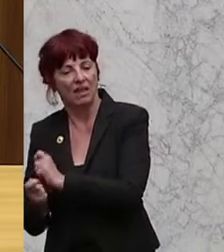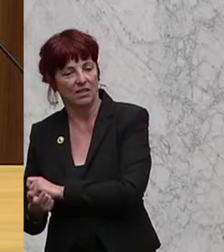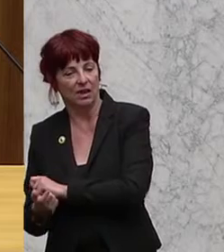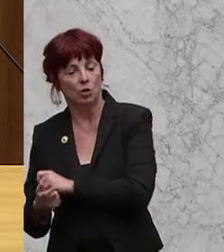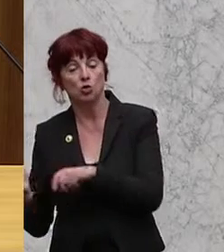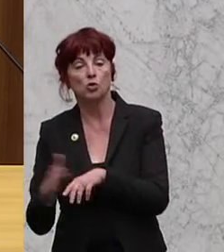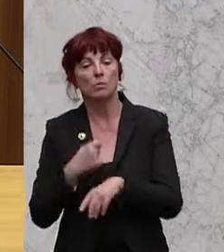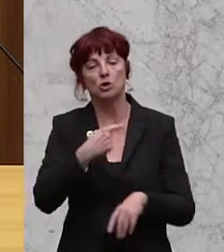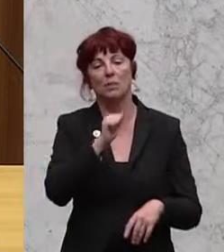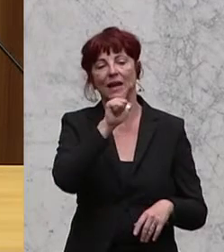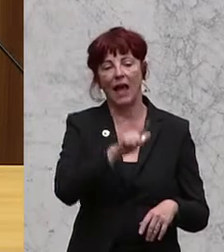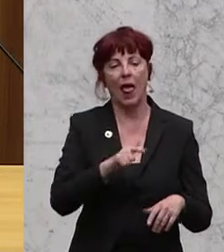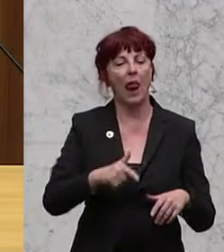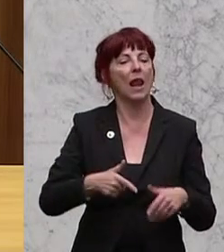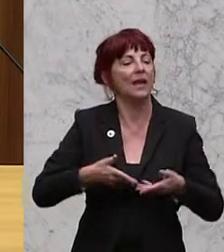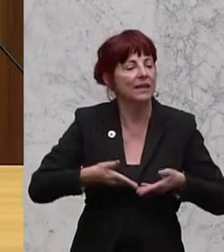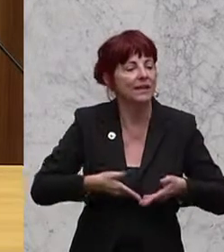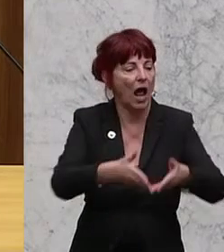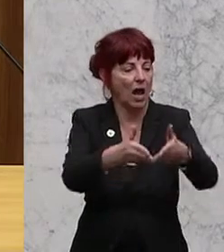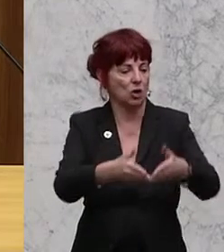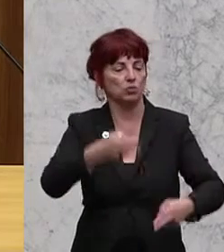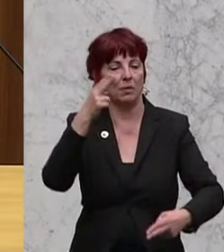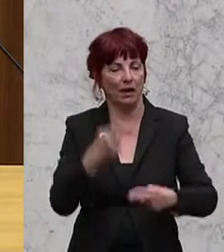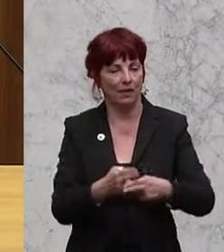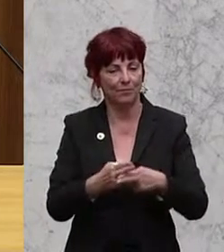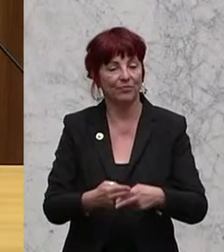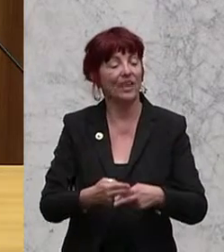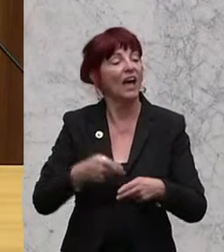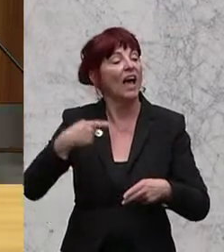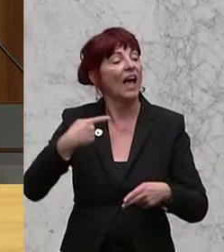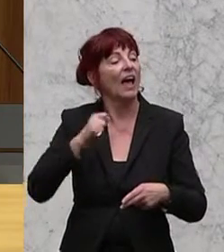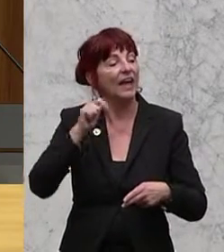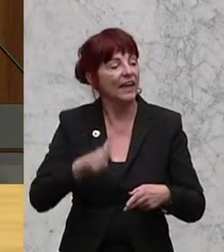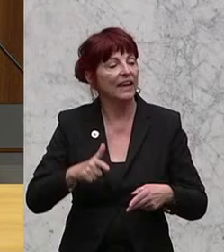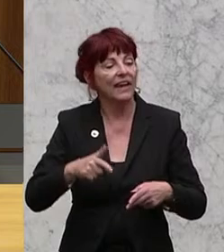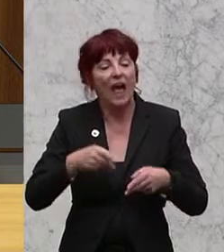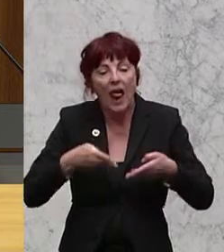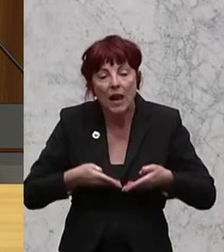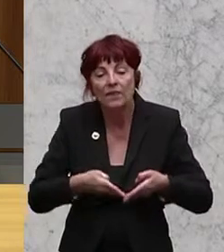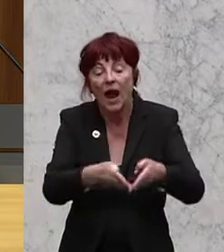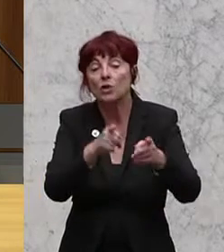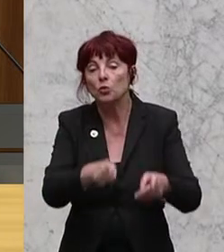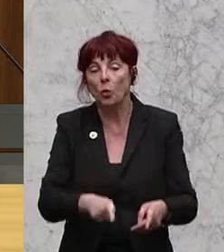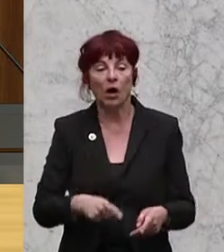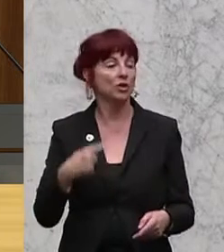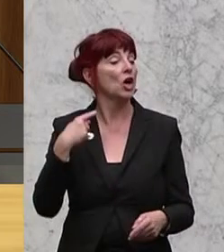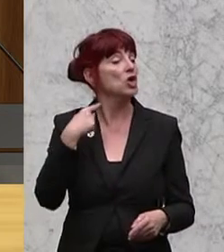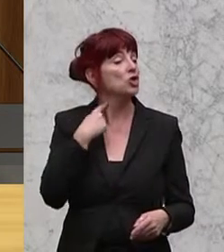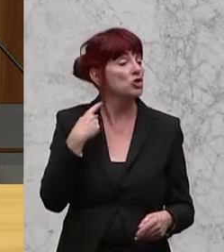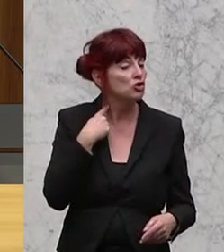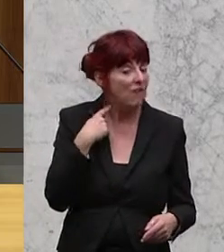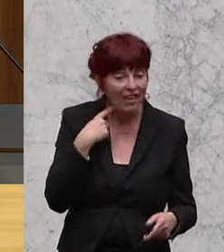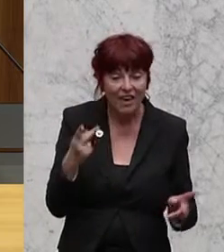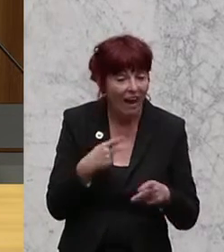Geiltalerspeck. Das Geiltal hat einfach das Problem, dass die Ferkelzucht nicht im Geiltal erfolgen kann. Das heißt, die Kaffenferkel zu.